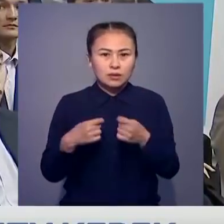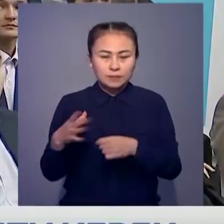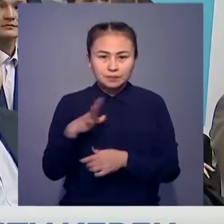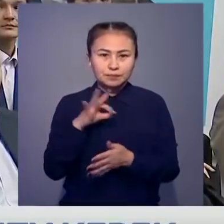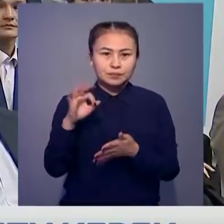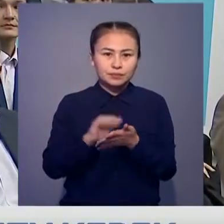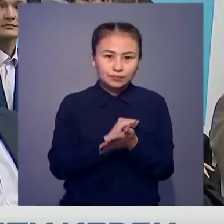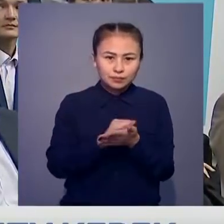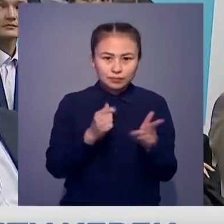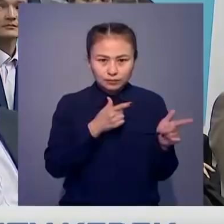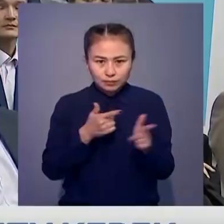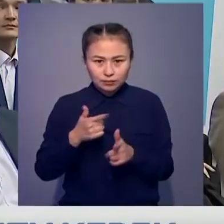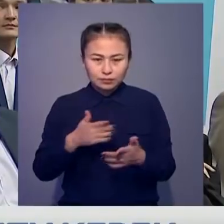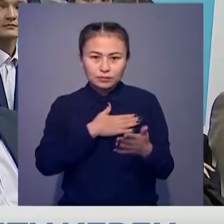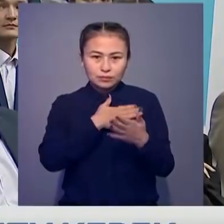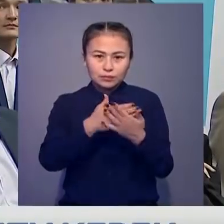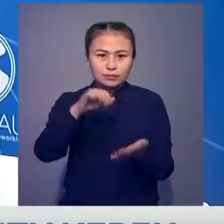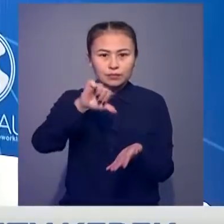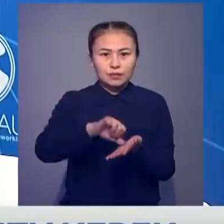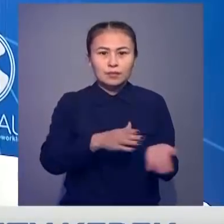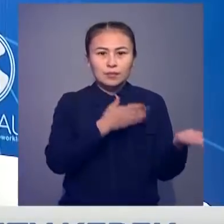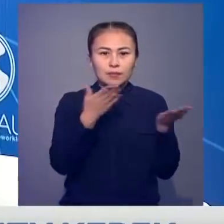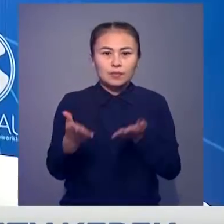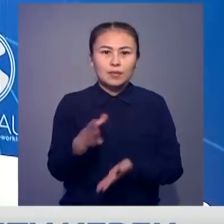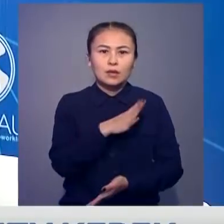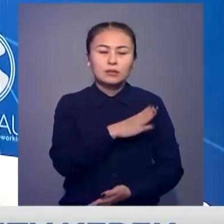Және осы ғжатты дайындауға үлес қосуға шақырды.